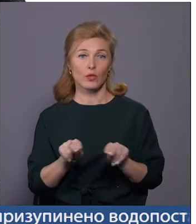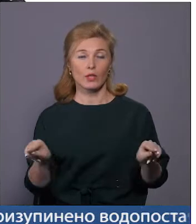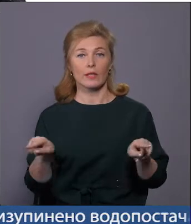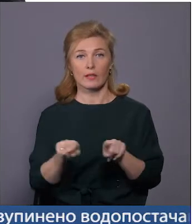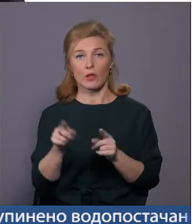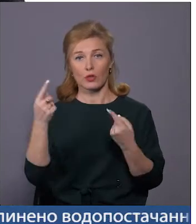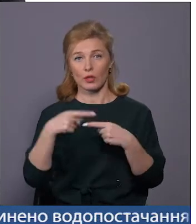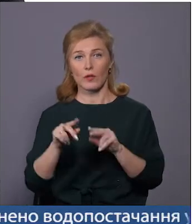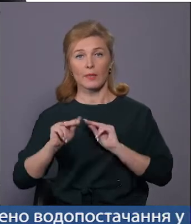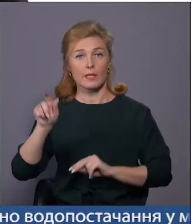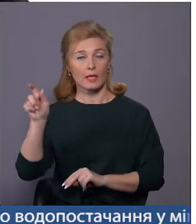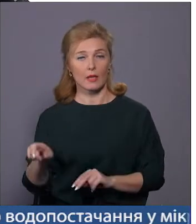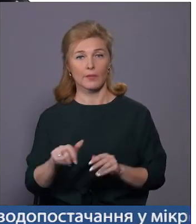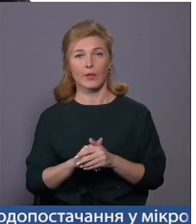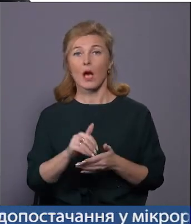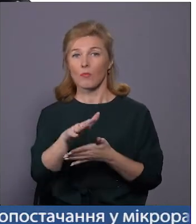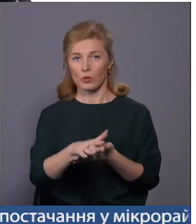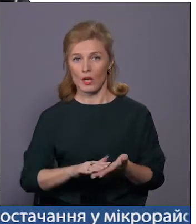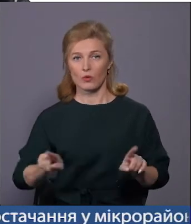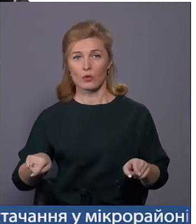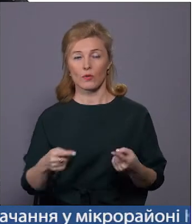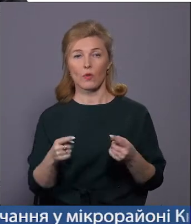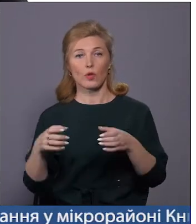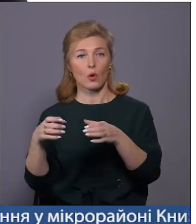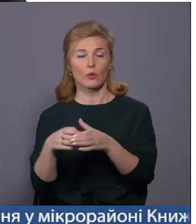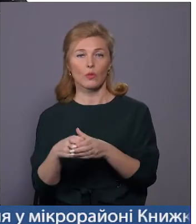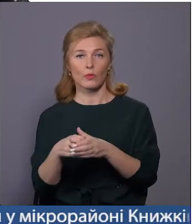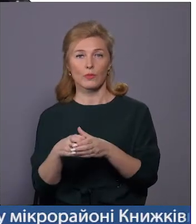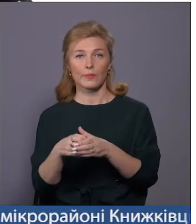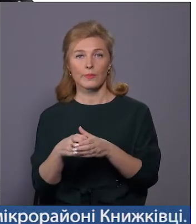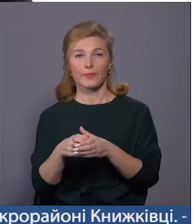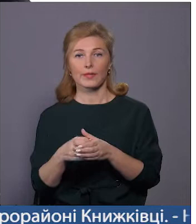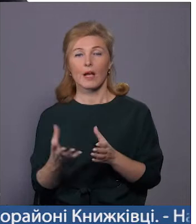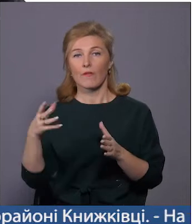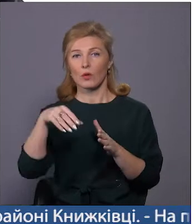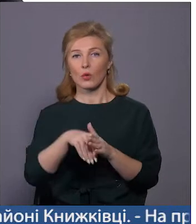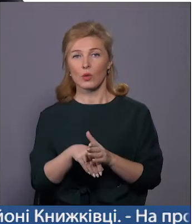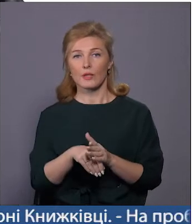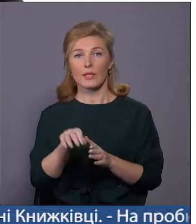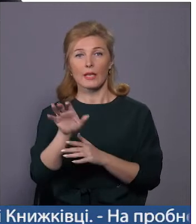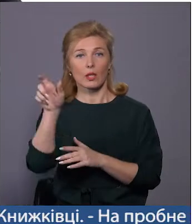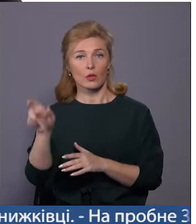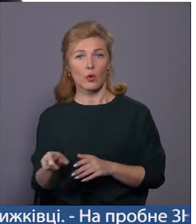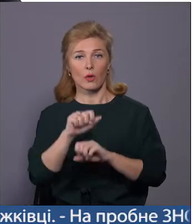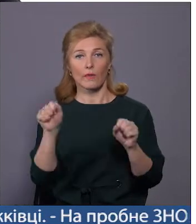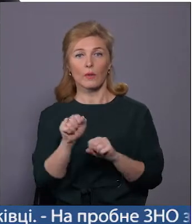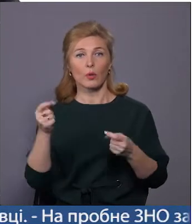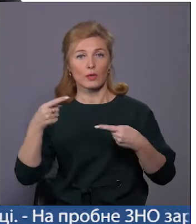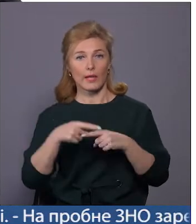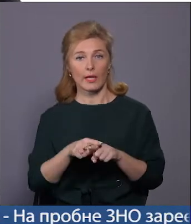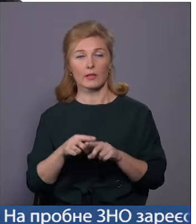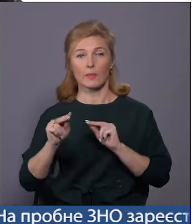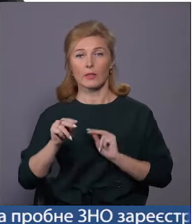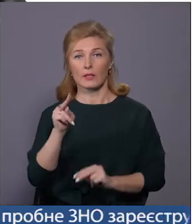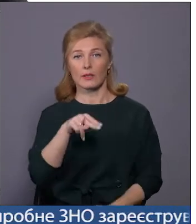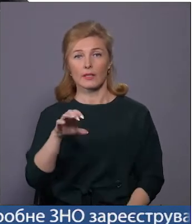технічний персонал школи. В подальшому створено слідчо-перативні групи, в склади, які ходять і кінологи, вибухотехніки, працівники ДСНС